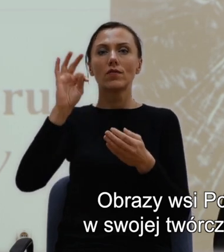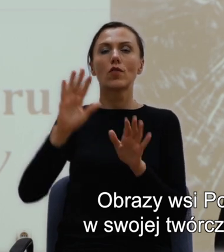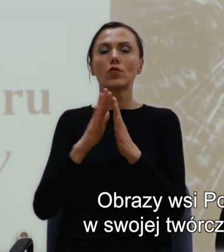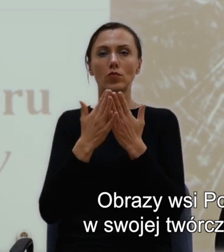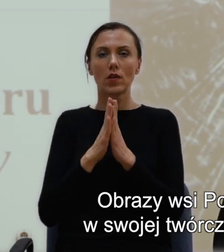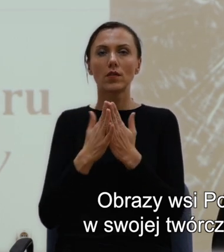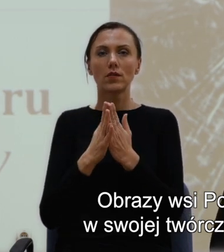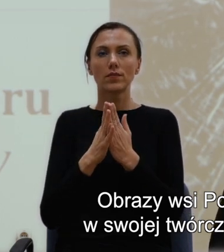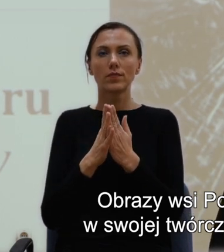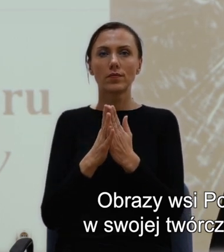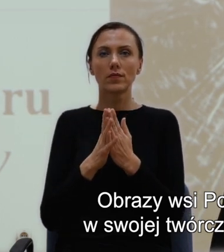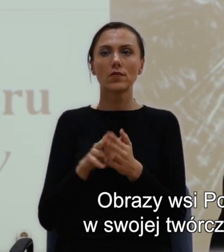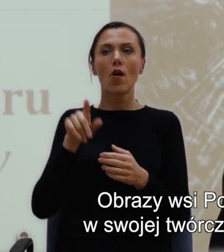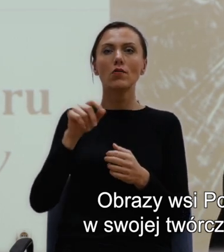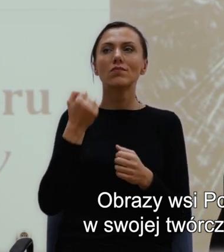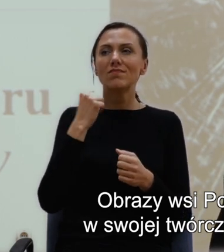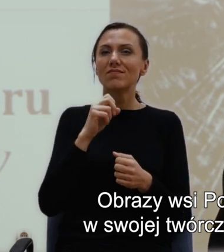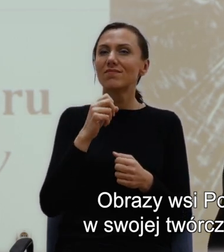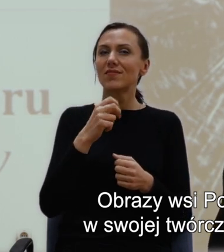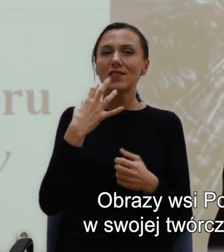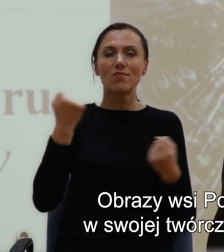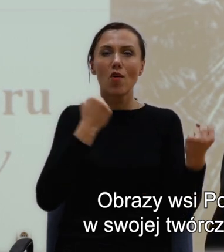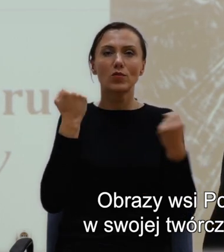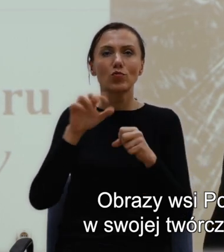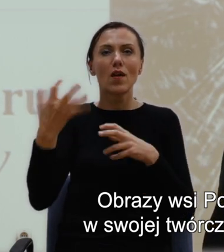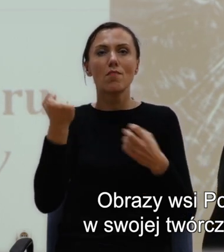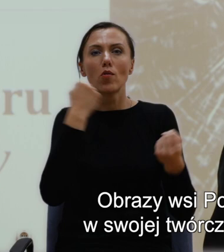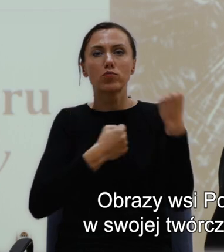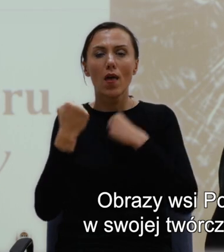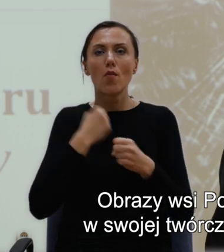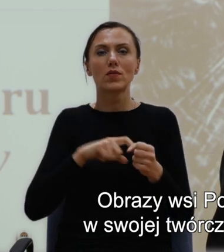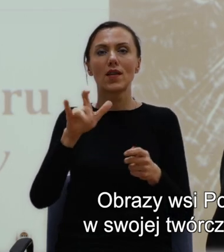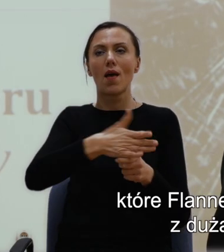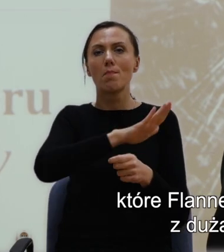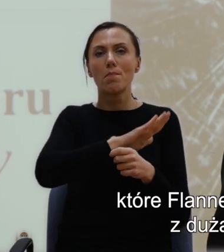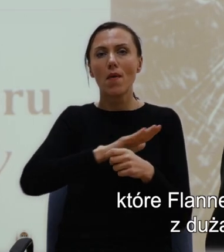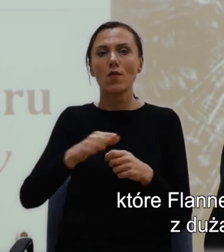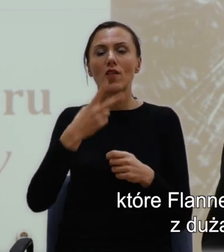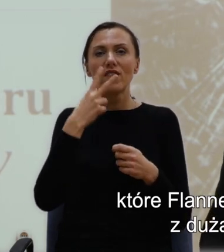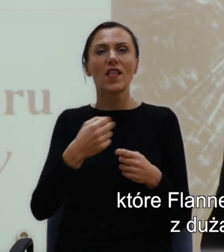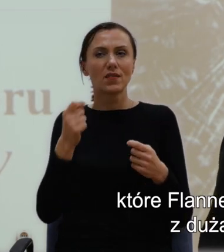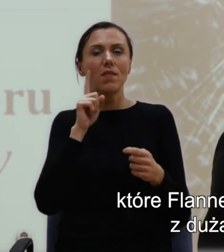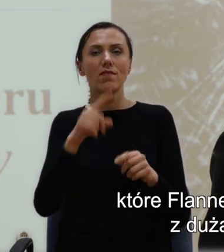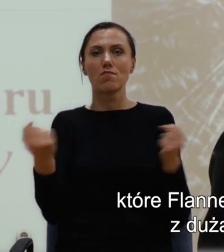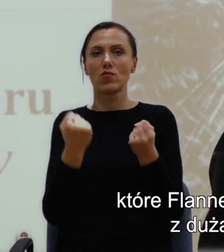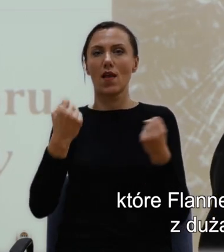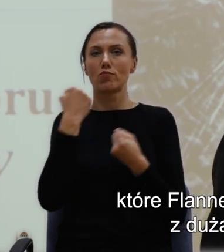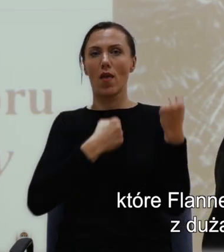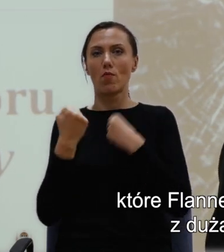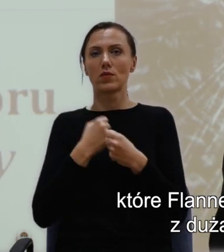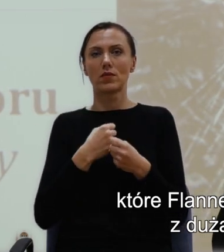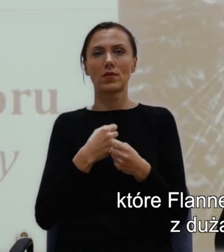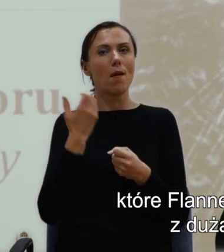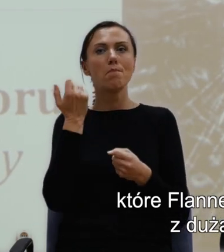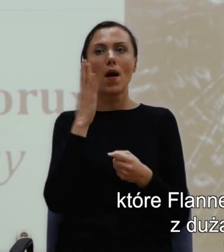brutalne, są przepełnione przemocą. Flannery O'Connor serwuje